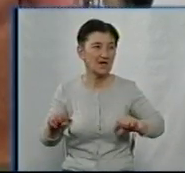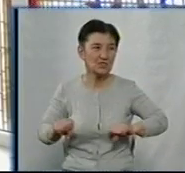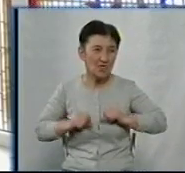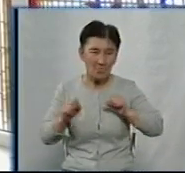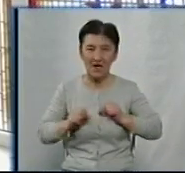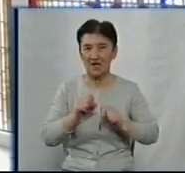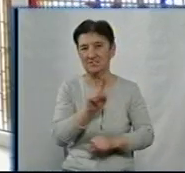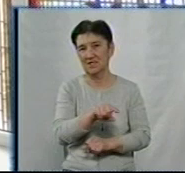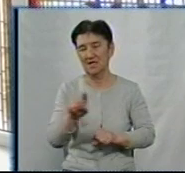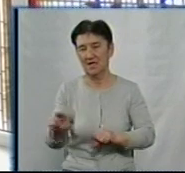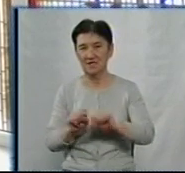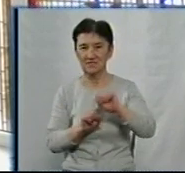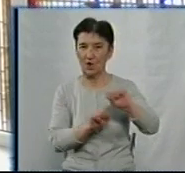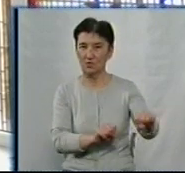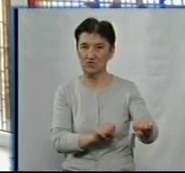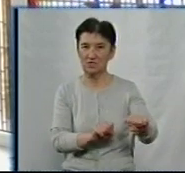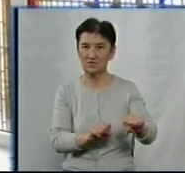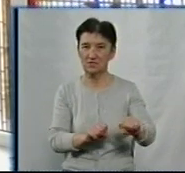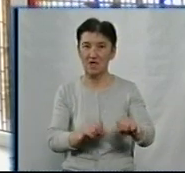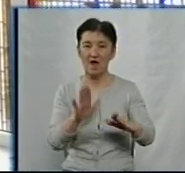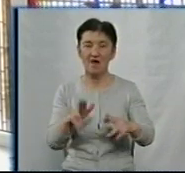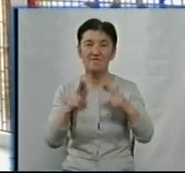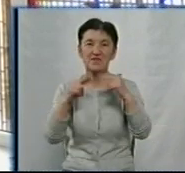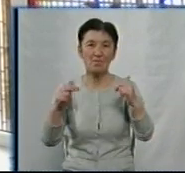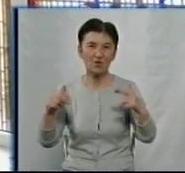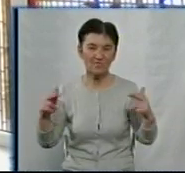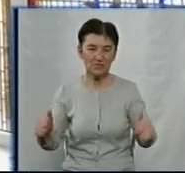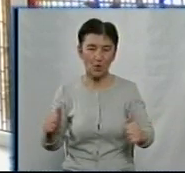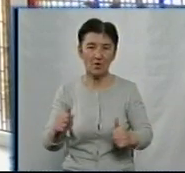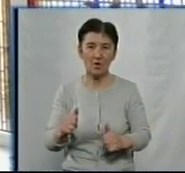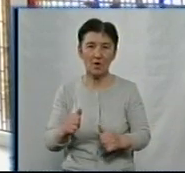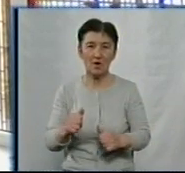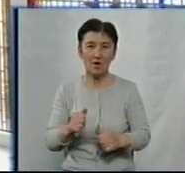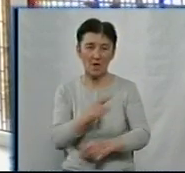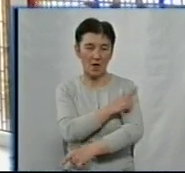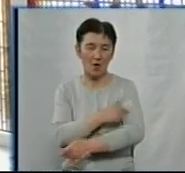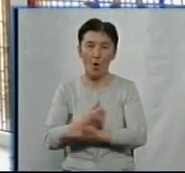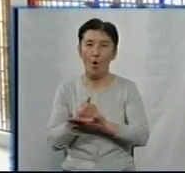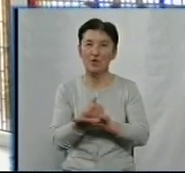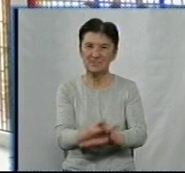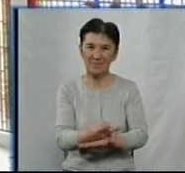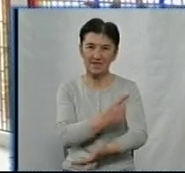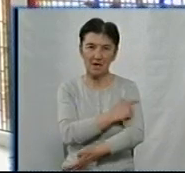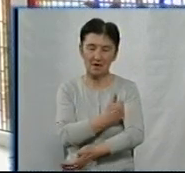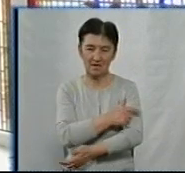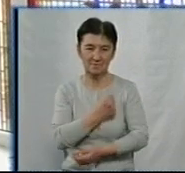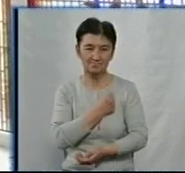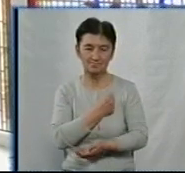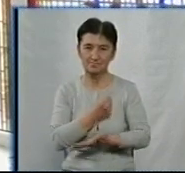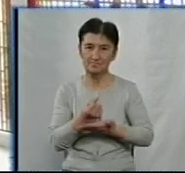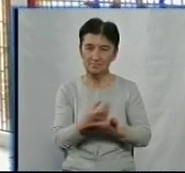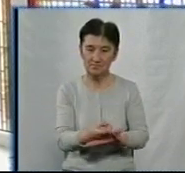захищати. Частина подій відбувається в Годніпровському госпіталі з реальними персонажами, наприклад, Олександра Калацієва, волонтерського